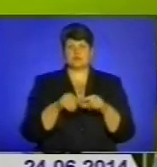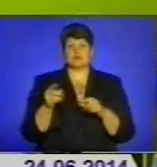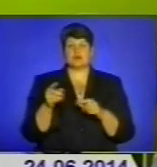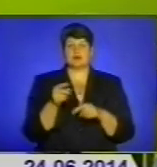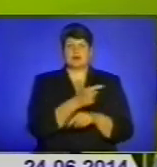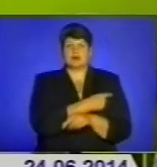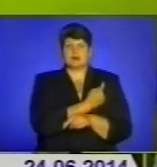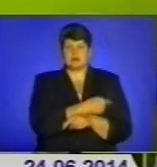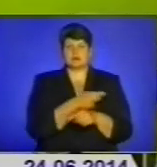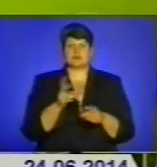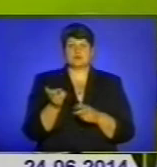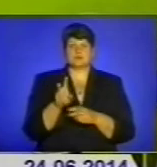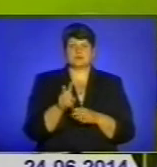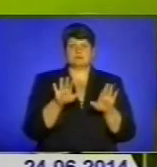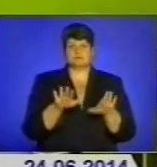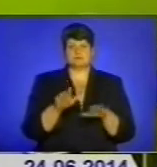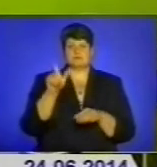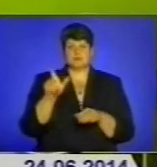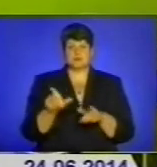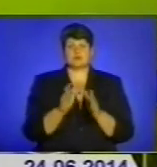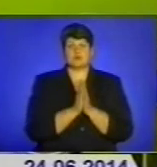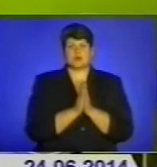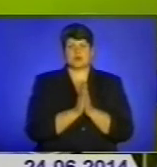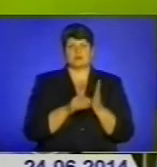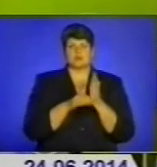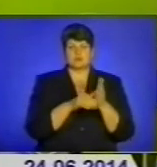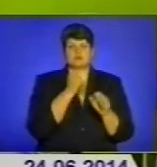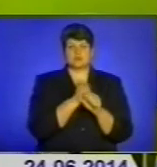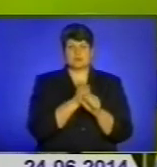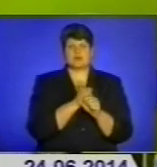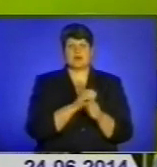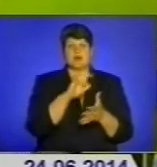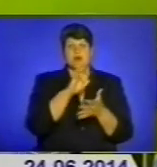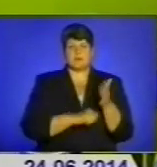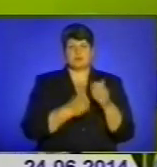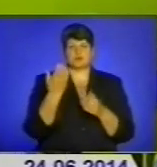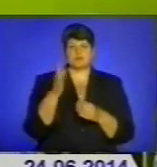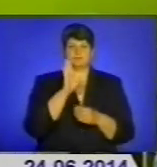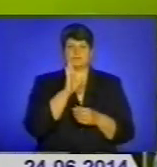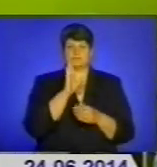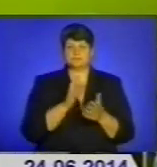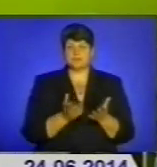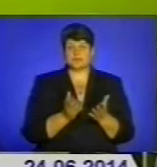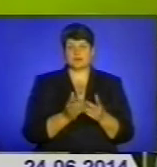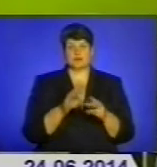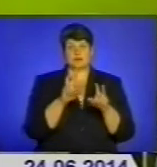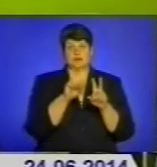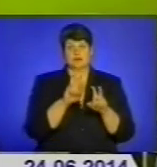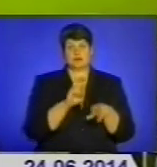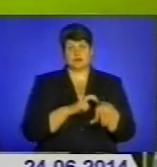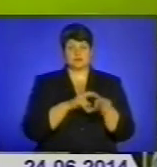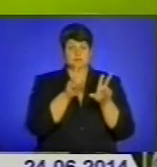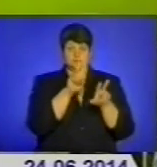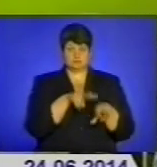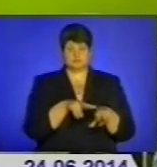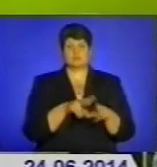місцевий житель з проханням допомогти зробити аборт його знайомій. Лікар, обслідувавши цю дівчину, погодився